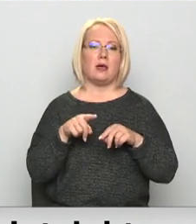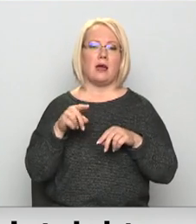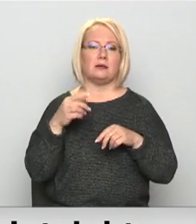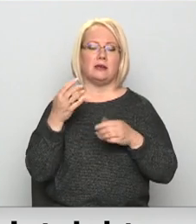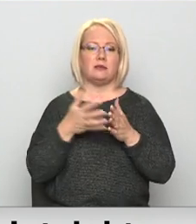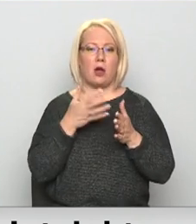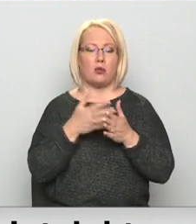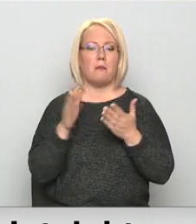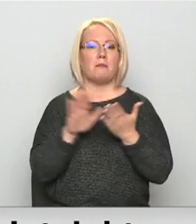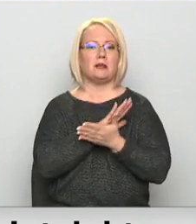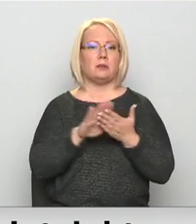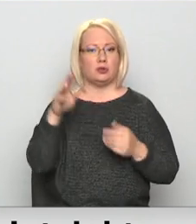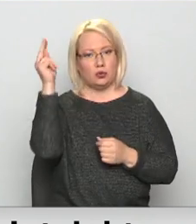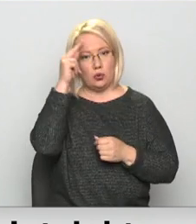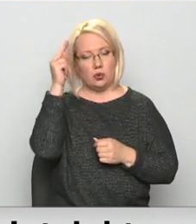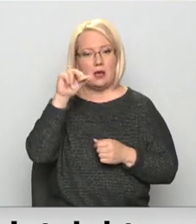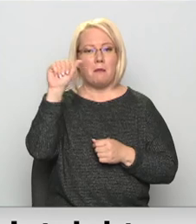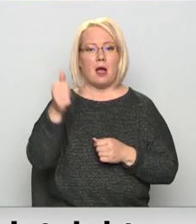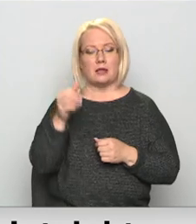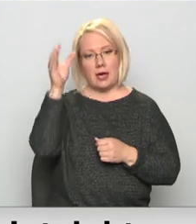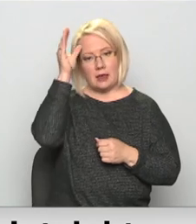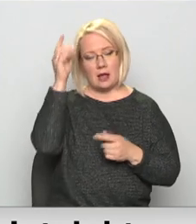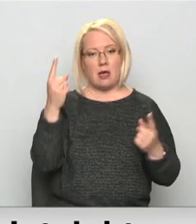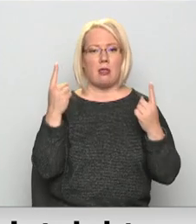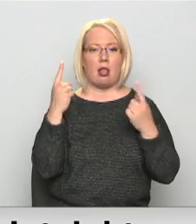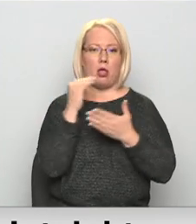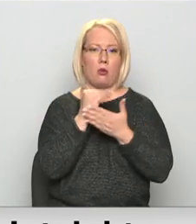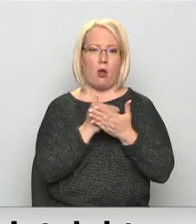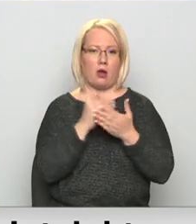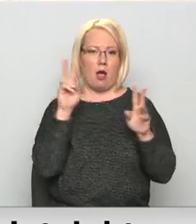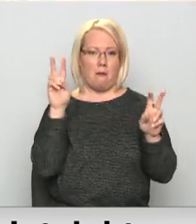bezmaksas mācību kursu – mākslīgā intelekta talantu programma.